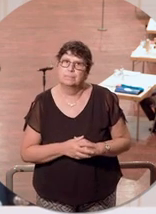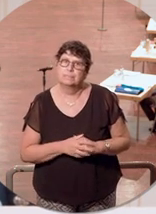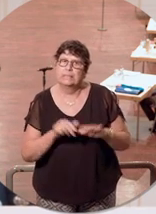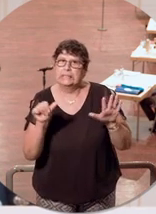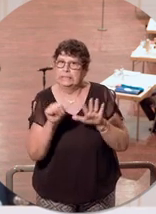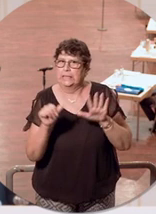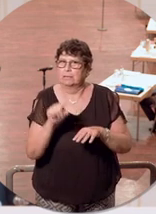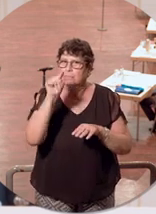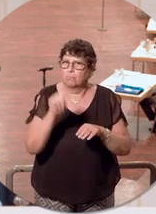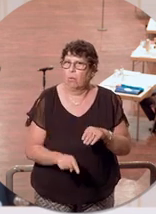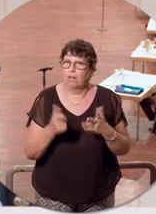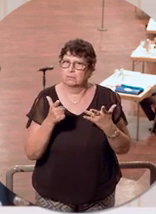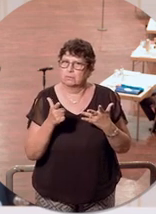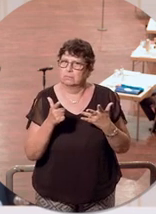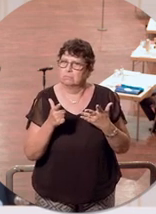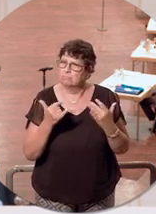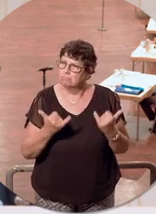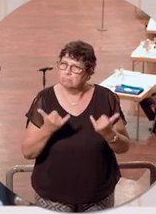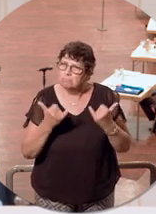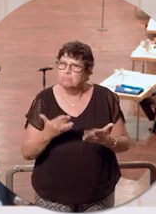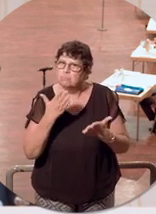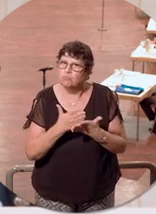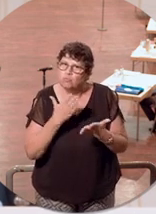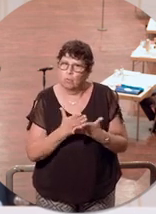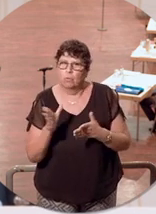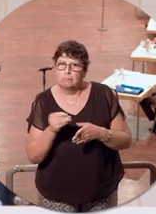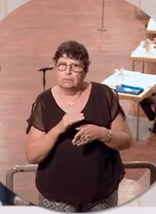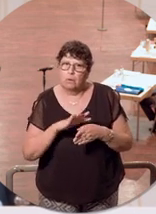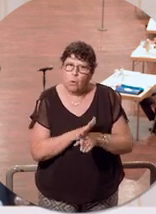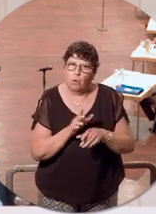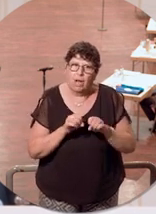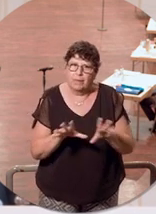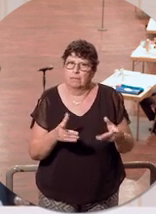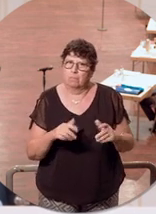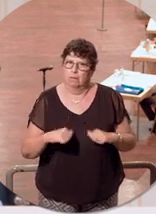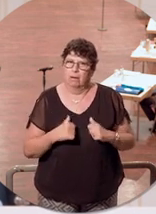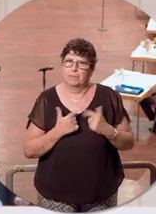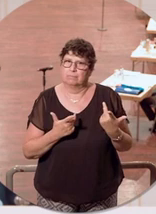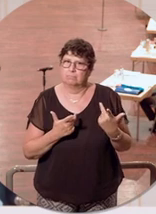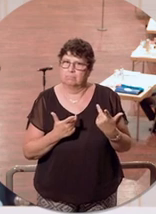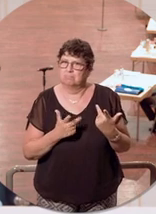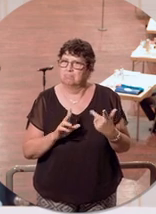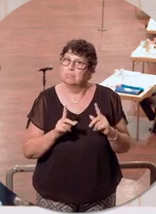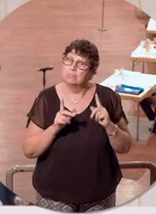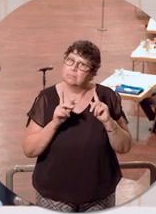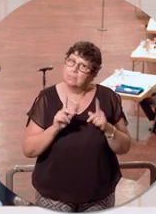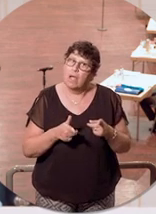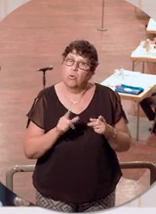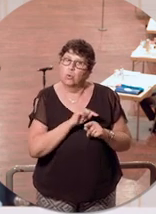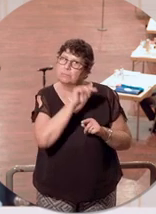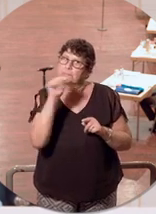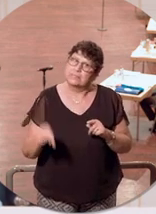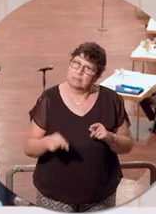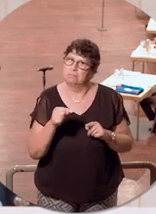16 Monate leben wir jetzt schon in dieser Corona-Pandemie. Und da ist es durchaus naheliegend, auch eine bisherige